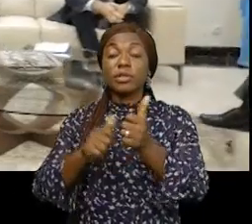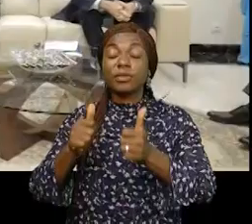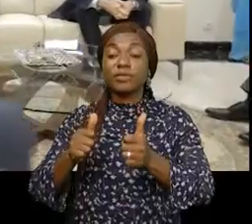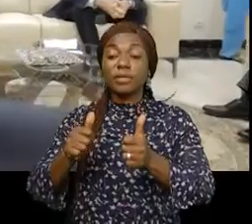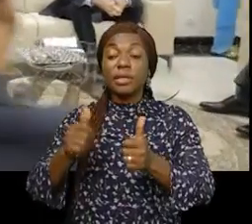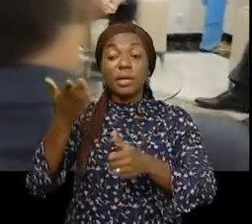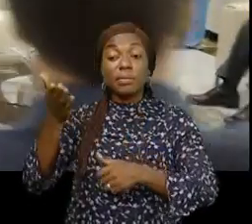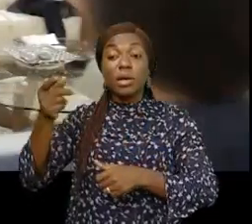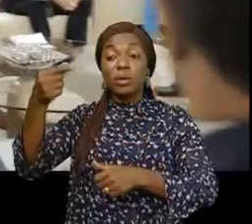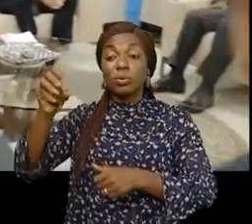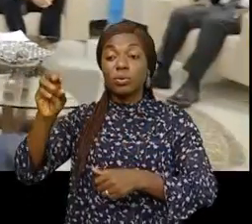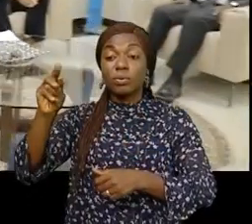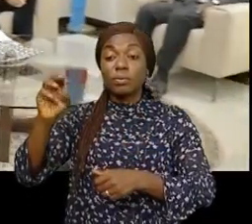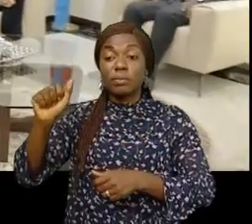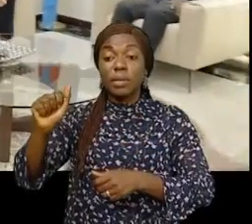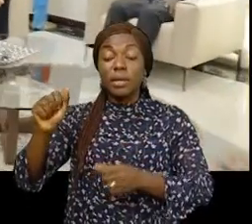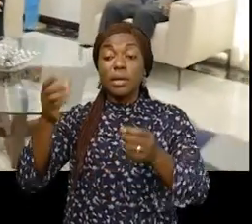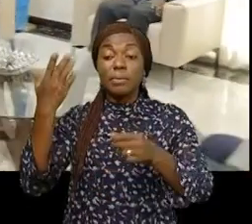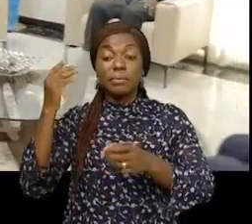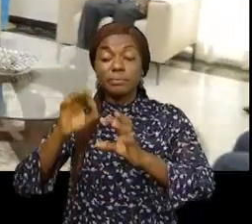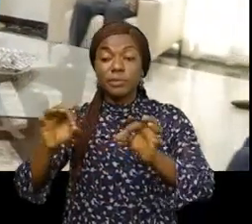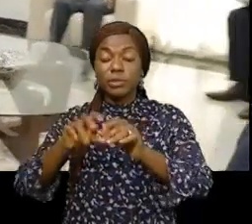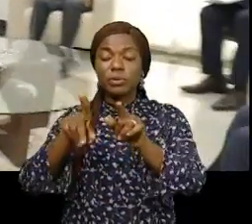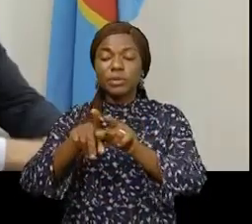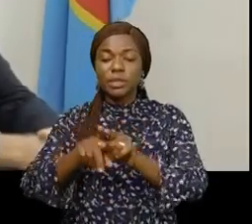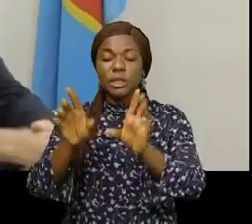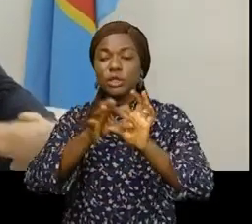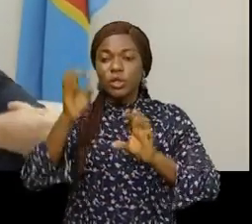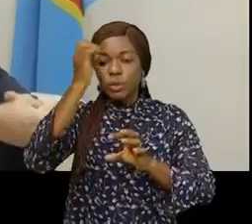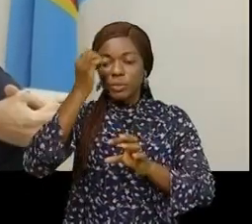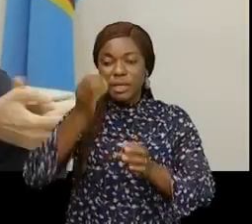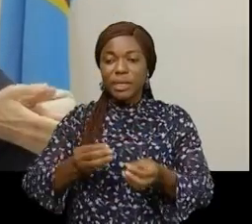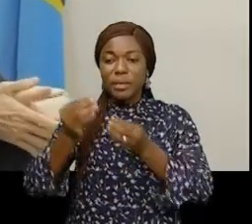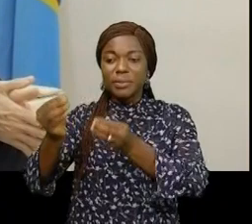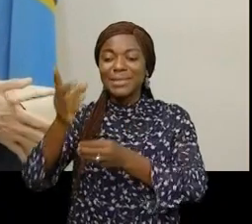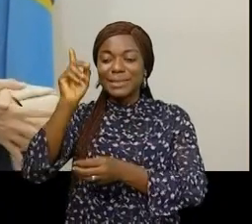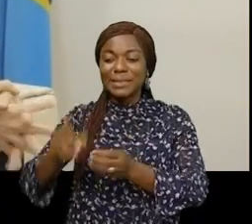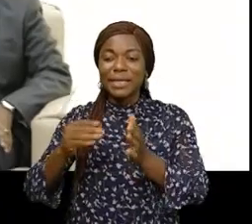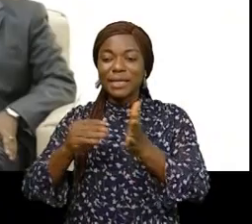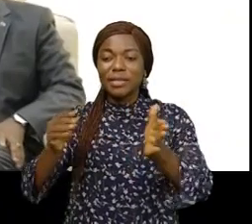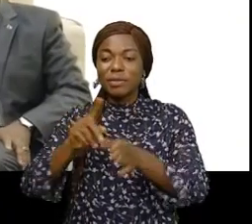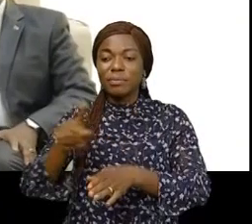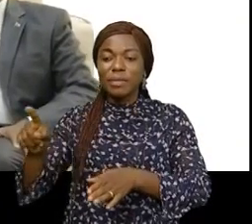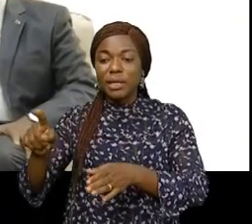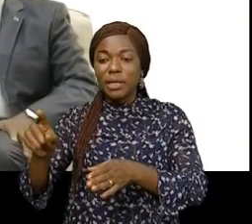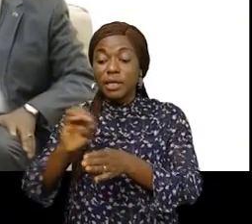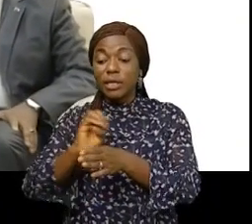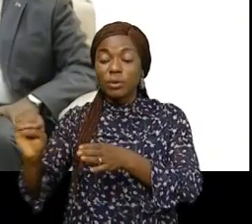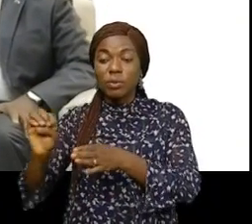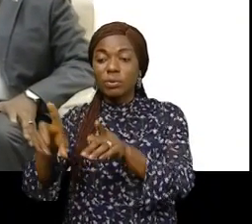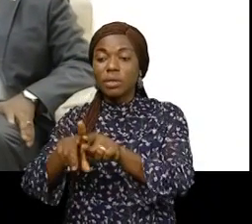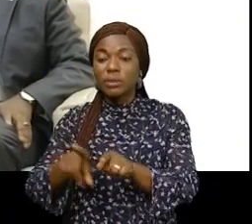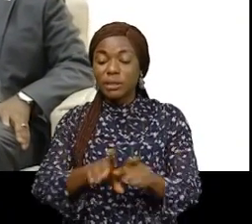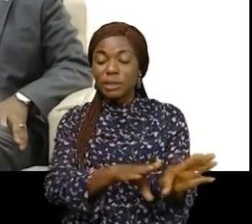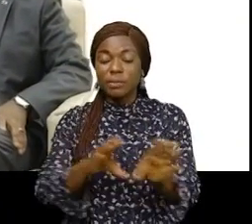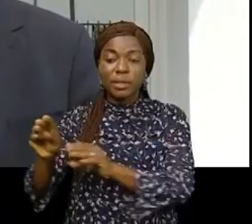a libéré aussi une enveloppe de 180 000 euros au bénéfice de la Croix-Rouge du Congo pour la prise en charge éventuelle de déplacer des